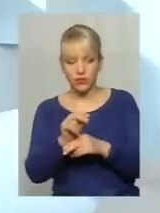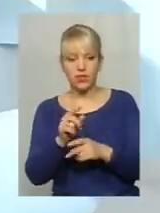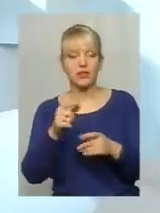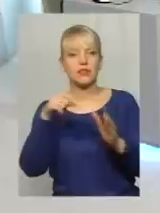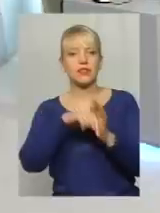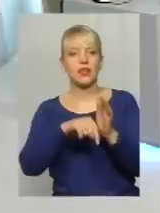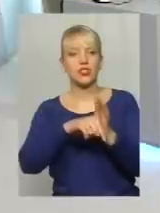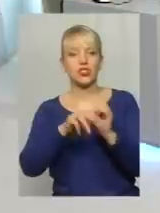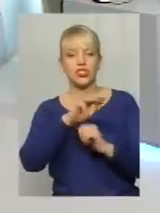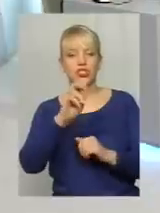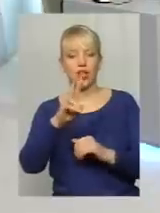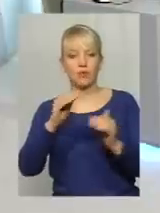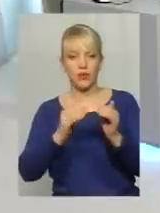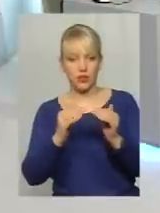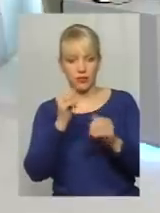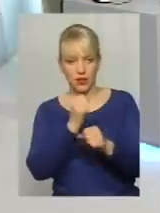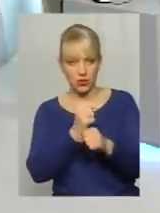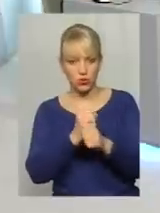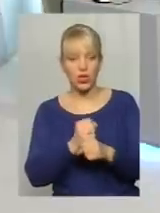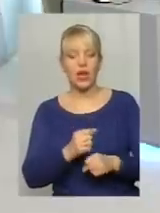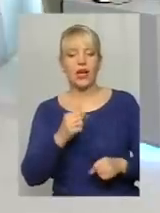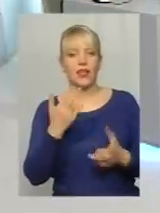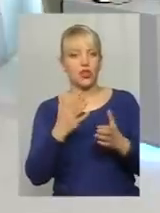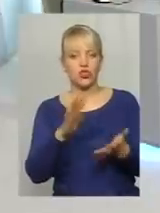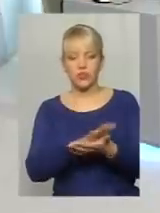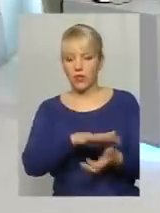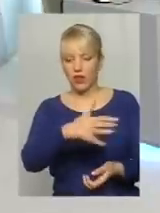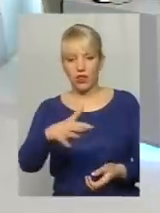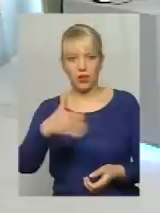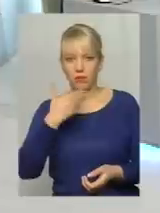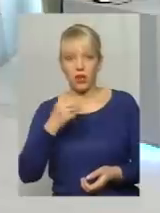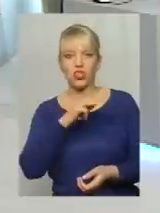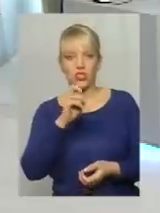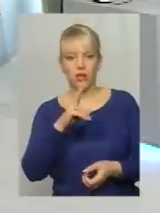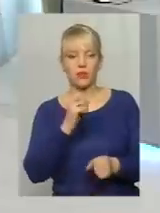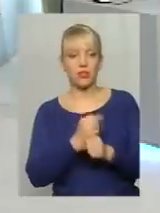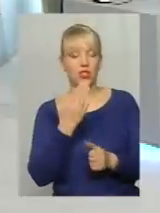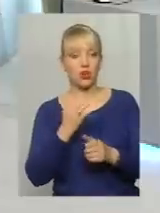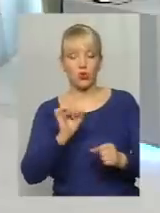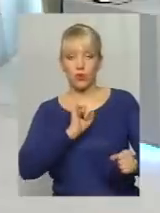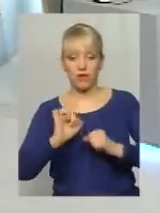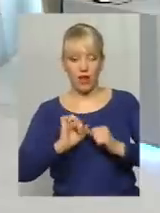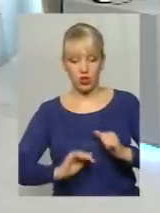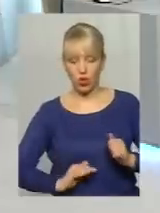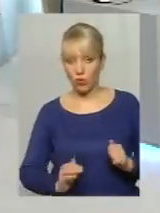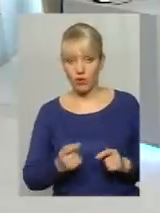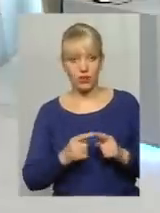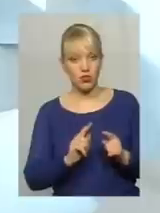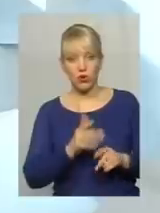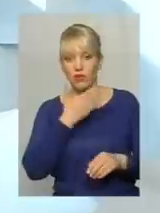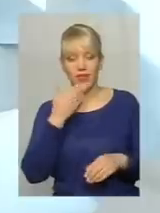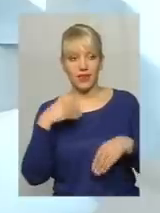Якщо на прибудинковій не валяється ніде сміття, то значить ЖЕК працює. Як тільки управляюча компанія цього не надає,